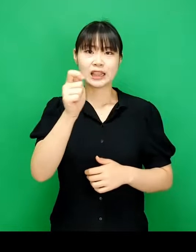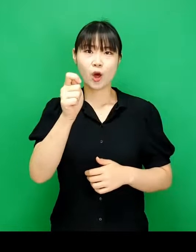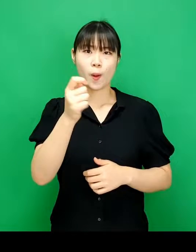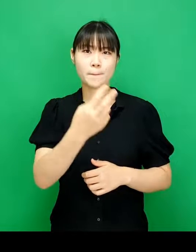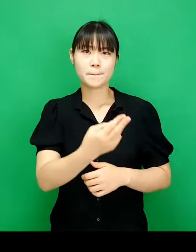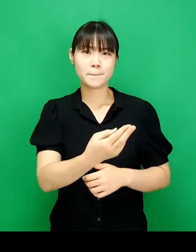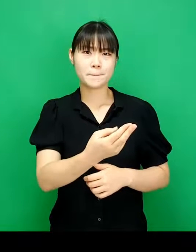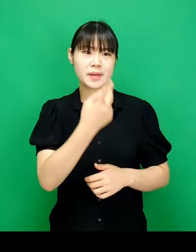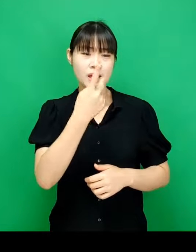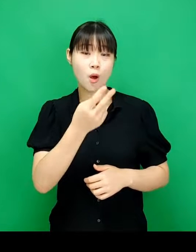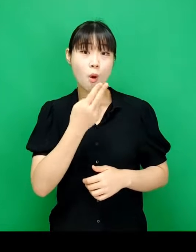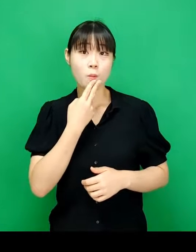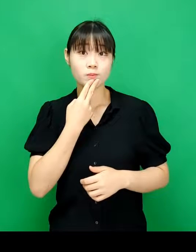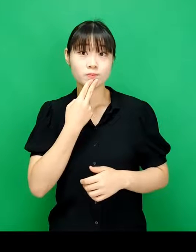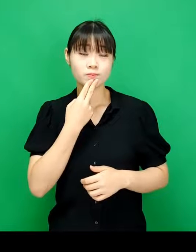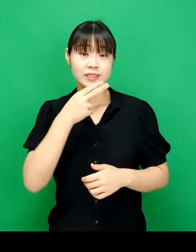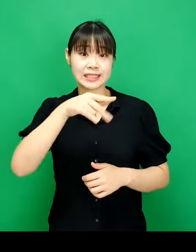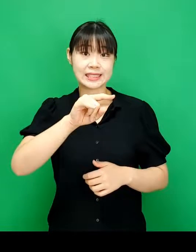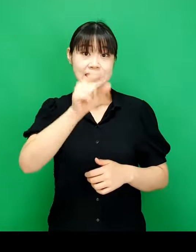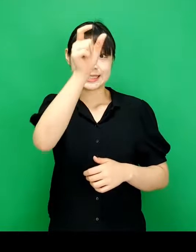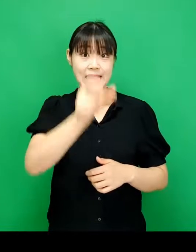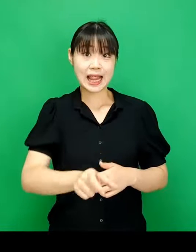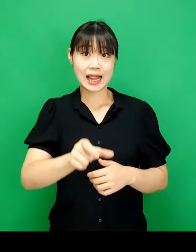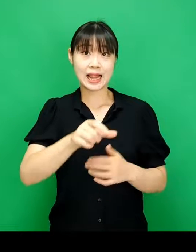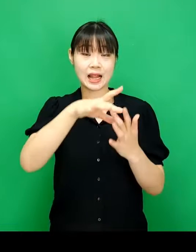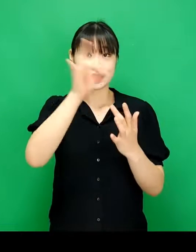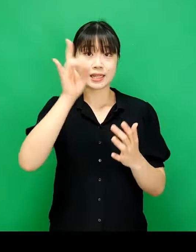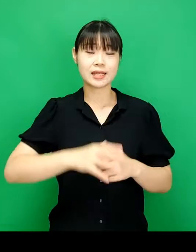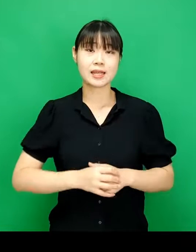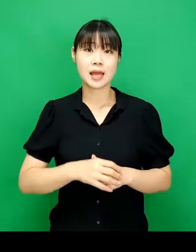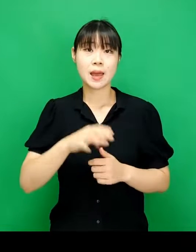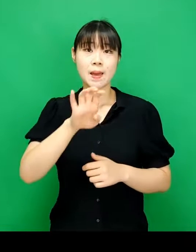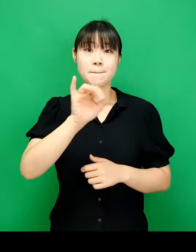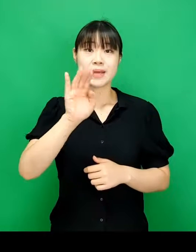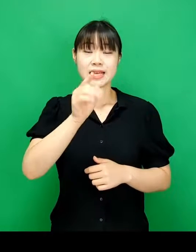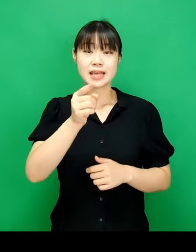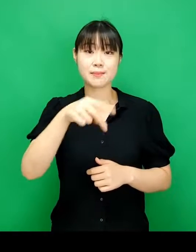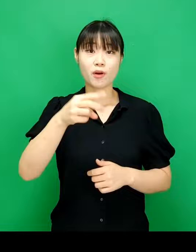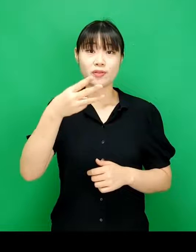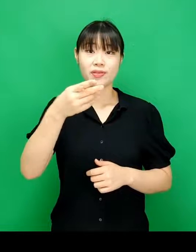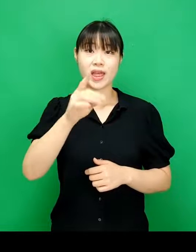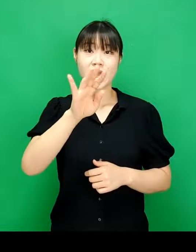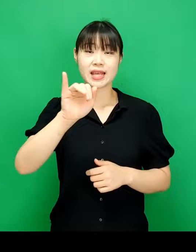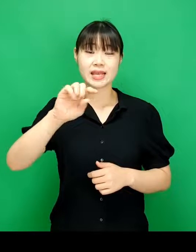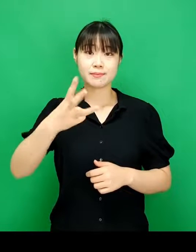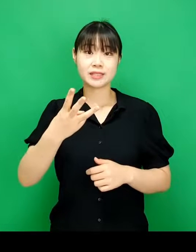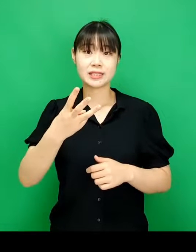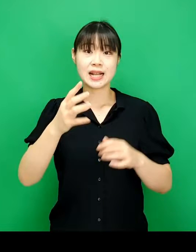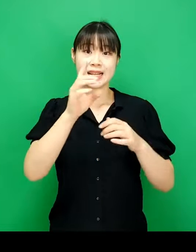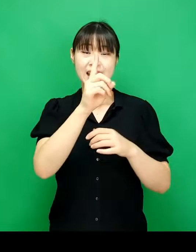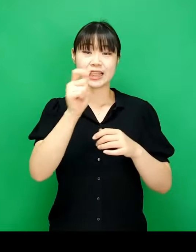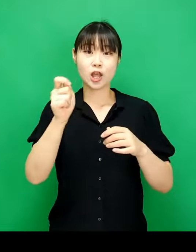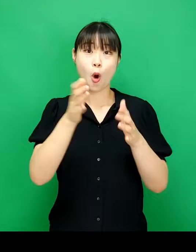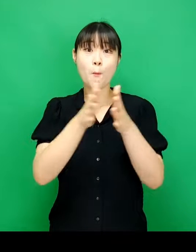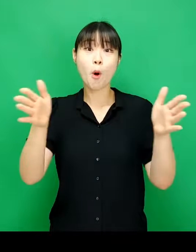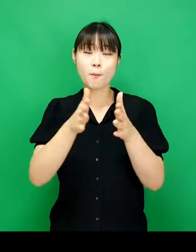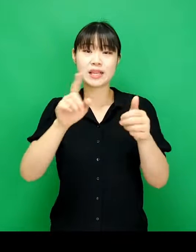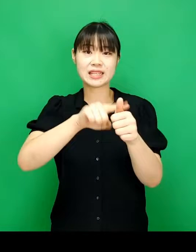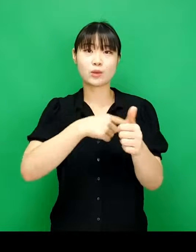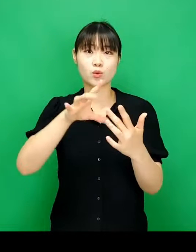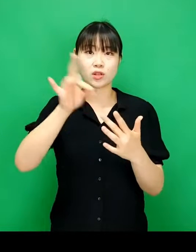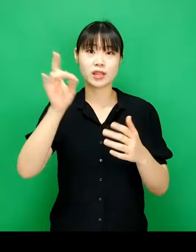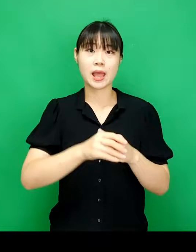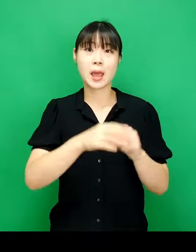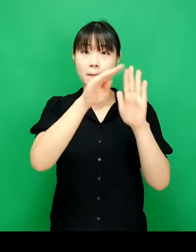데이터에서 비어있지 않은 셀을 클릭합니다 피버 테이블의 데이터 범위가 자동 선택됩니다